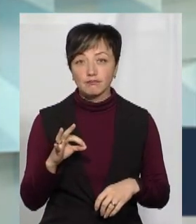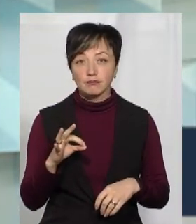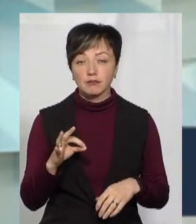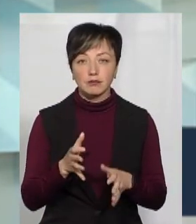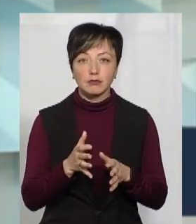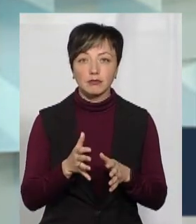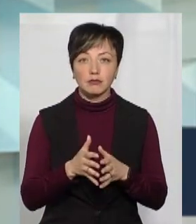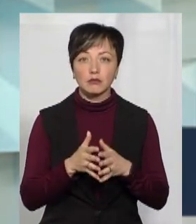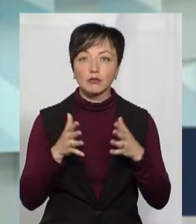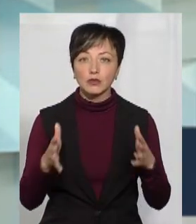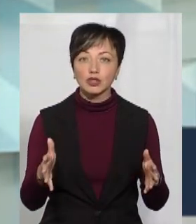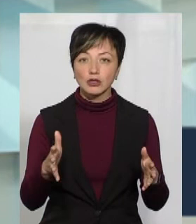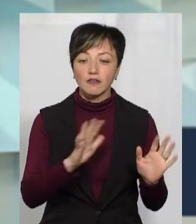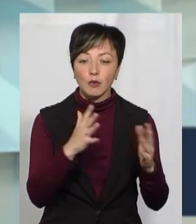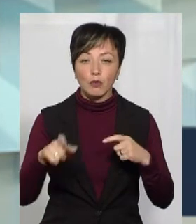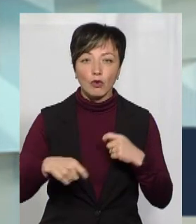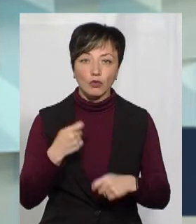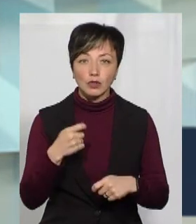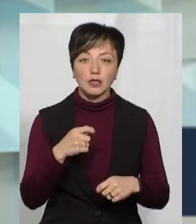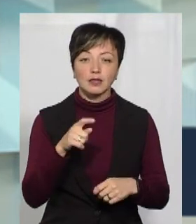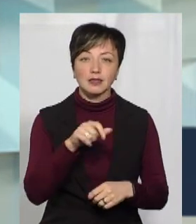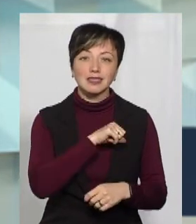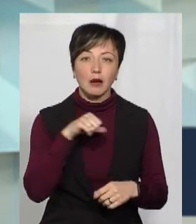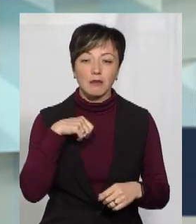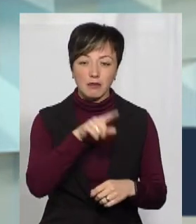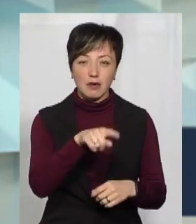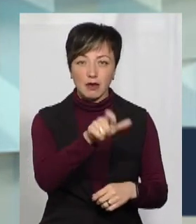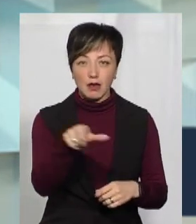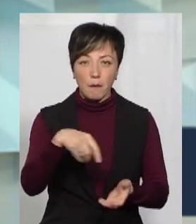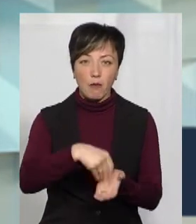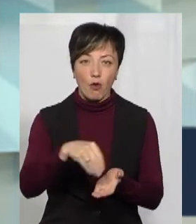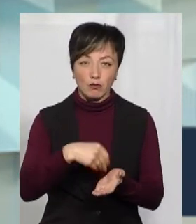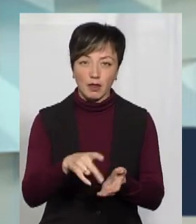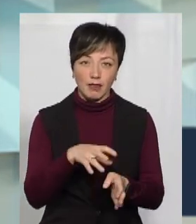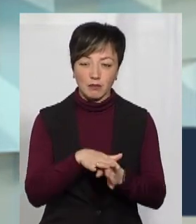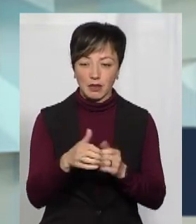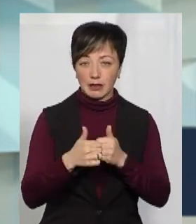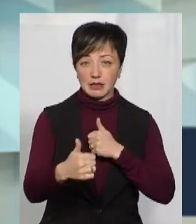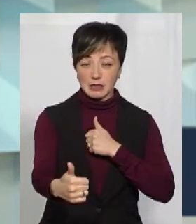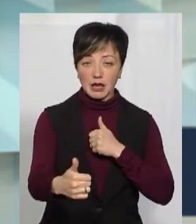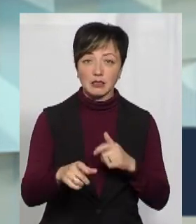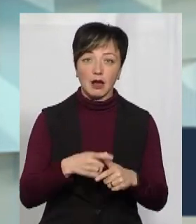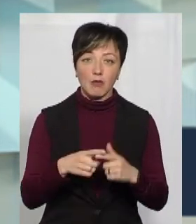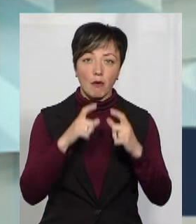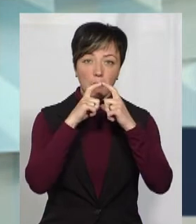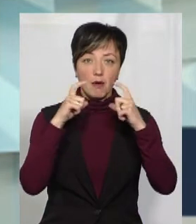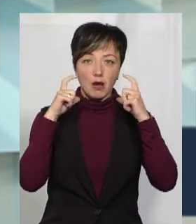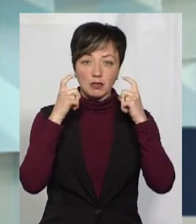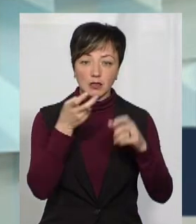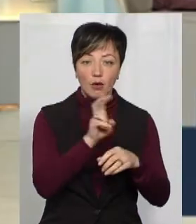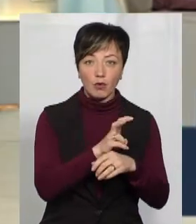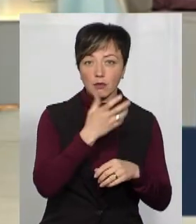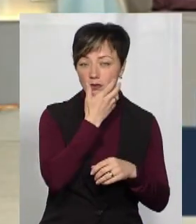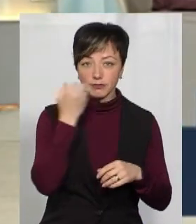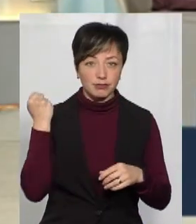не адміністрація ринку і не продавці, а саме покупці. Тому що елементарне недотримання дистанції, або коли маски заходять на